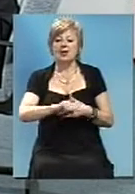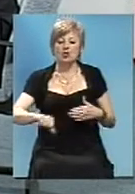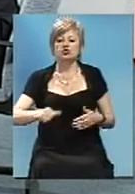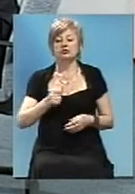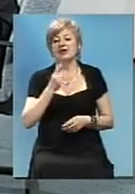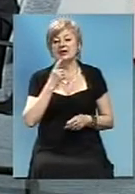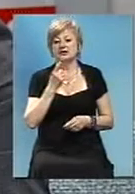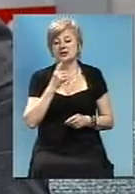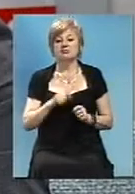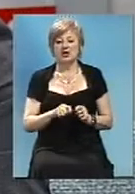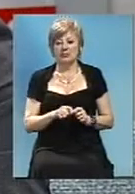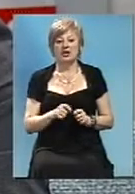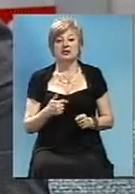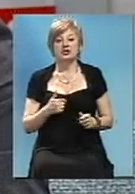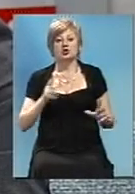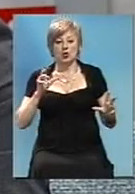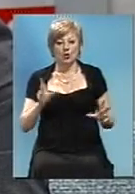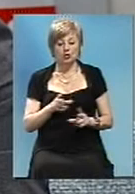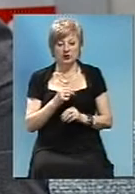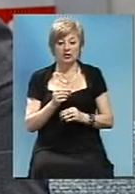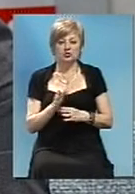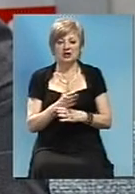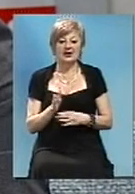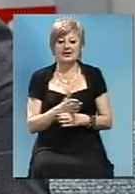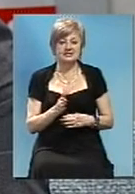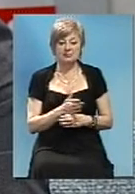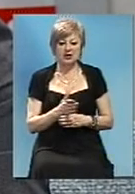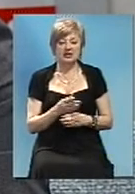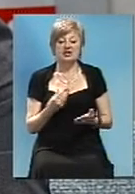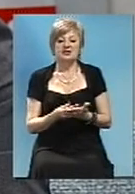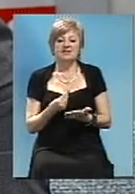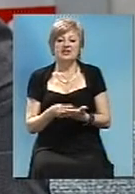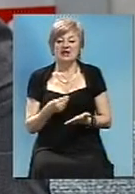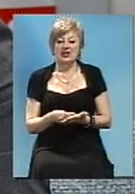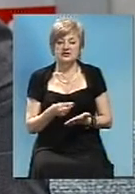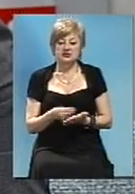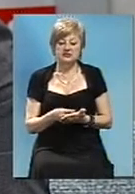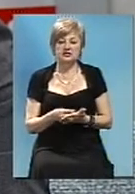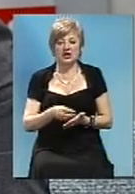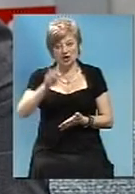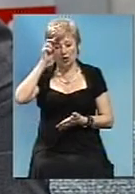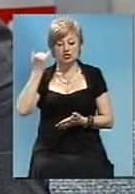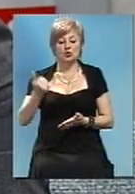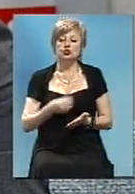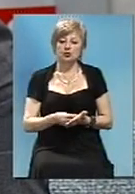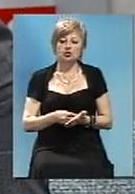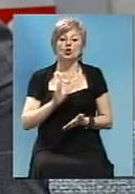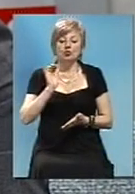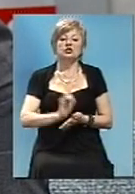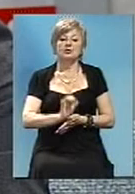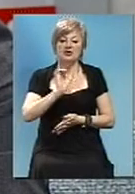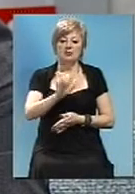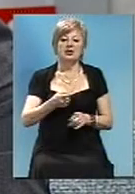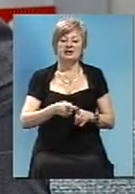вийде перераспределити в «Укравтодорі» фінансування з господарського бюджету, то ми теж будемо направляти на